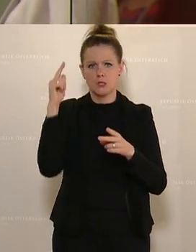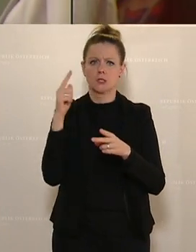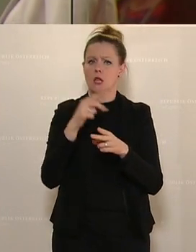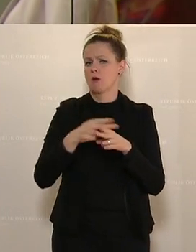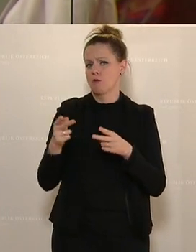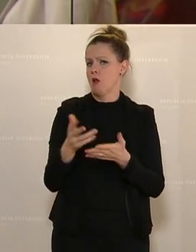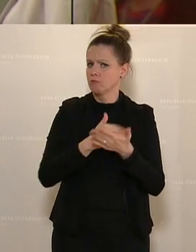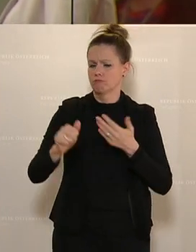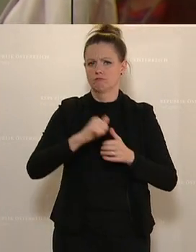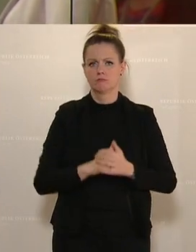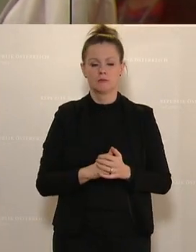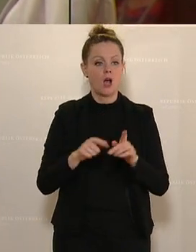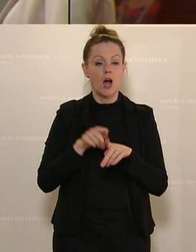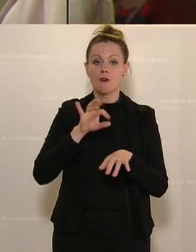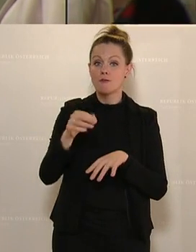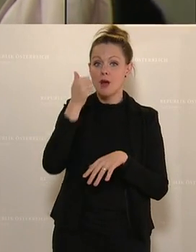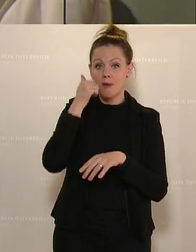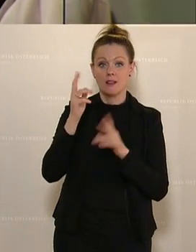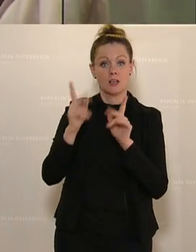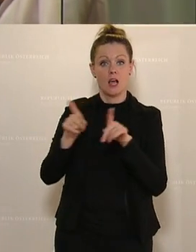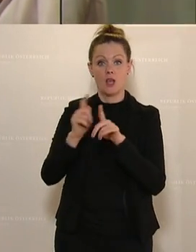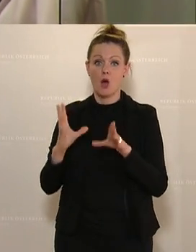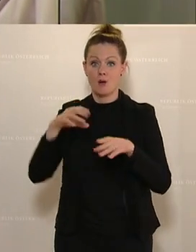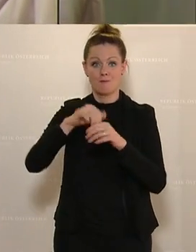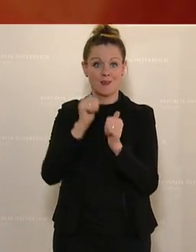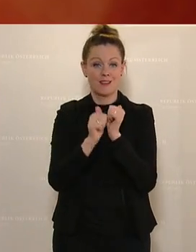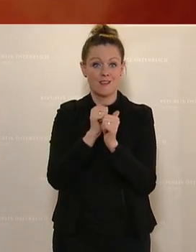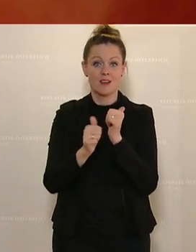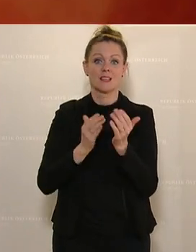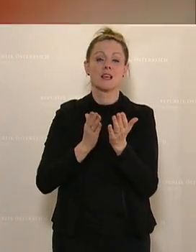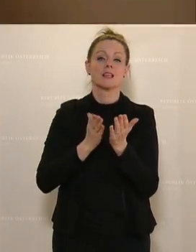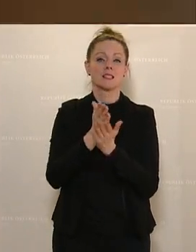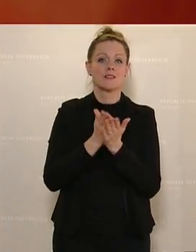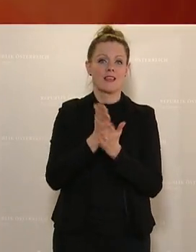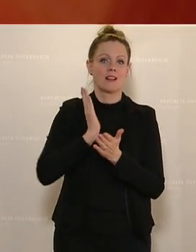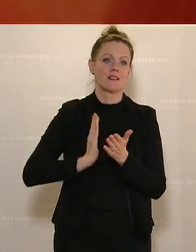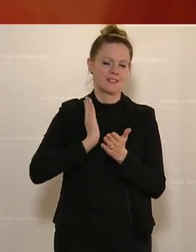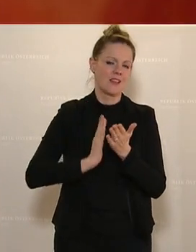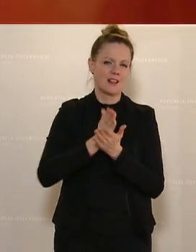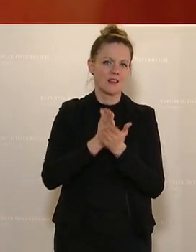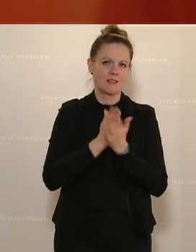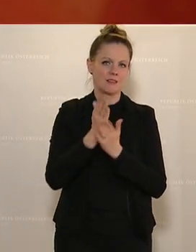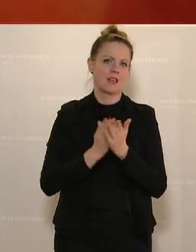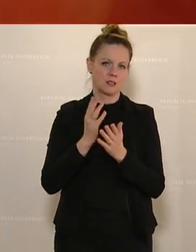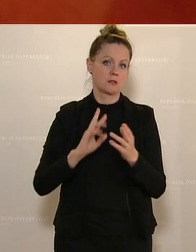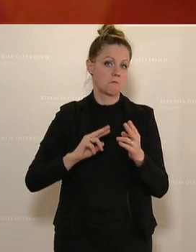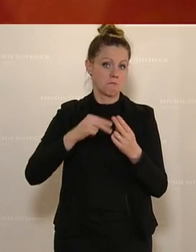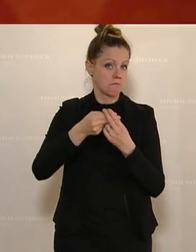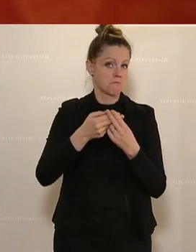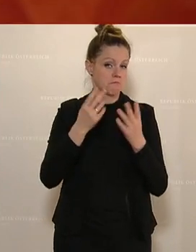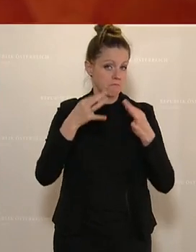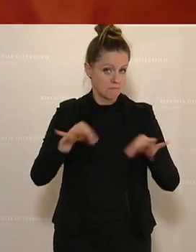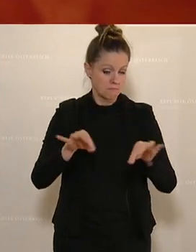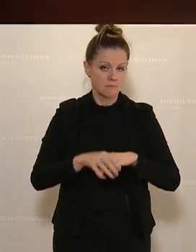gibt es ja für Männer die Möglichkeit zur Anrechnung als Zivildiensterfüllung. Und ein Freiwilliges Sozialjahr